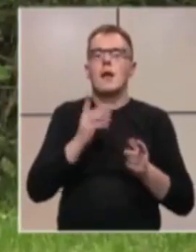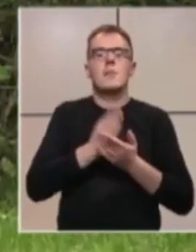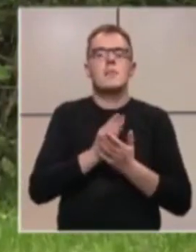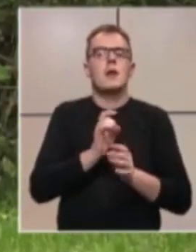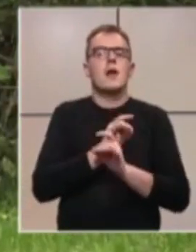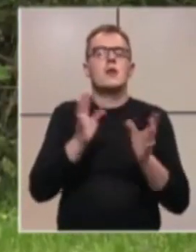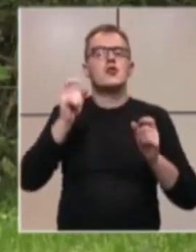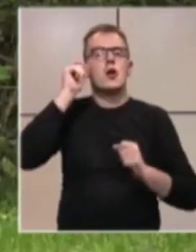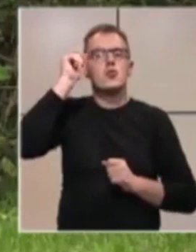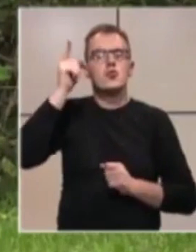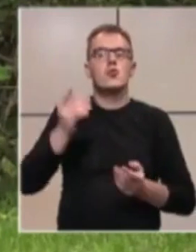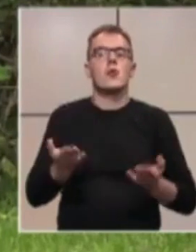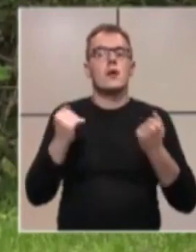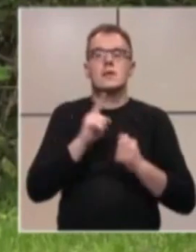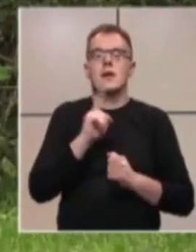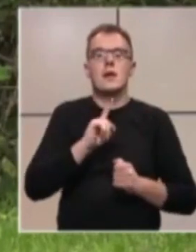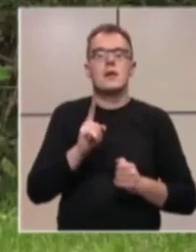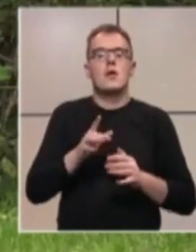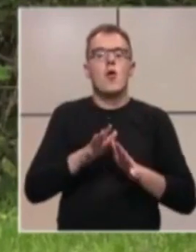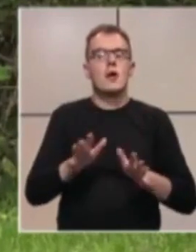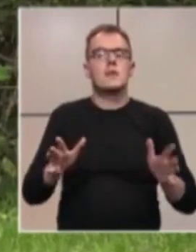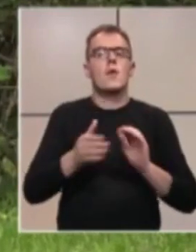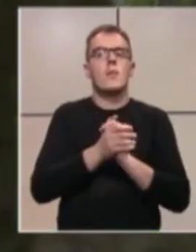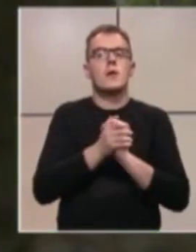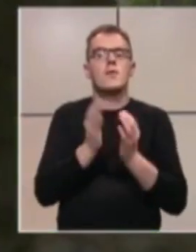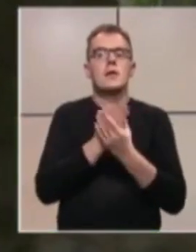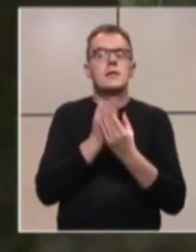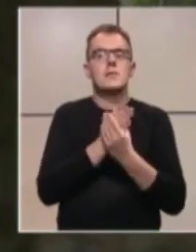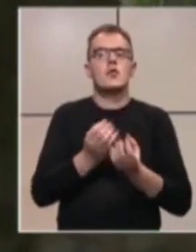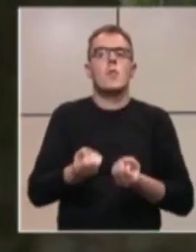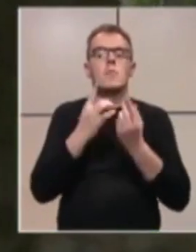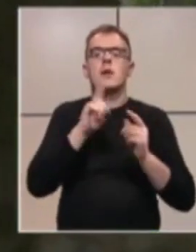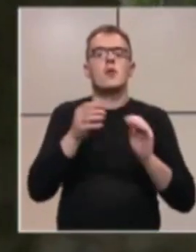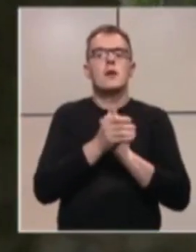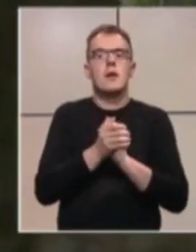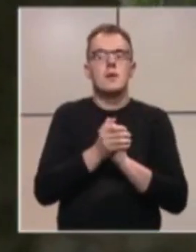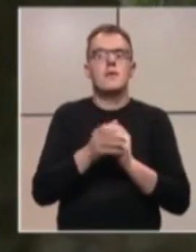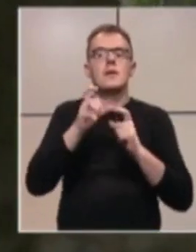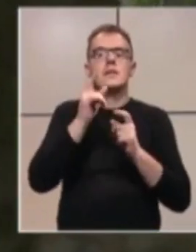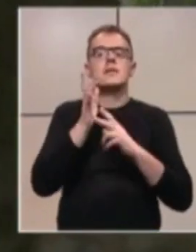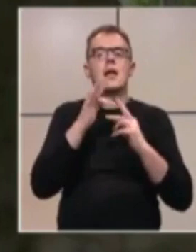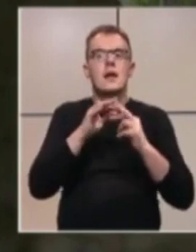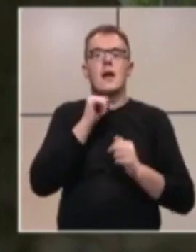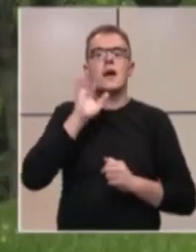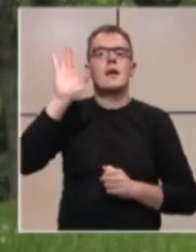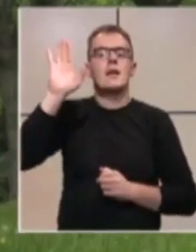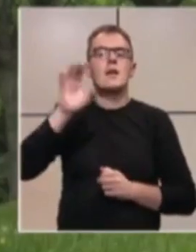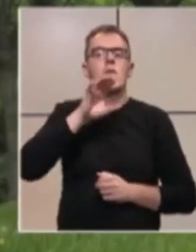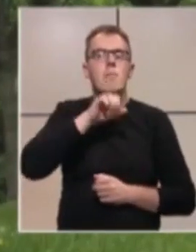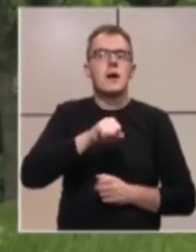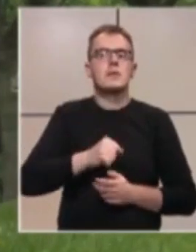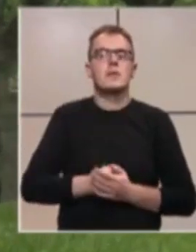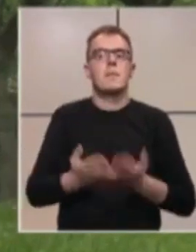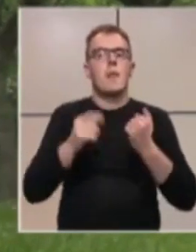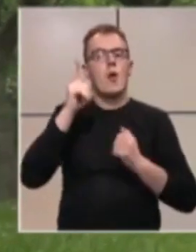bila ništa čudno da se nije razvilo prijateljstvo između prirodnih neprijatelja Srna i njihovih progonitelja pasa.